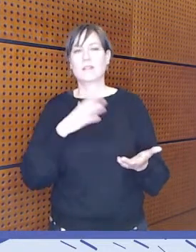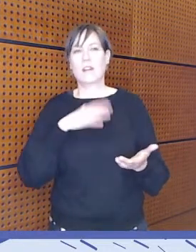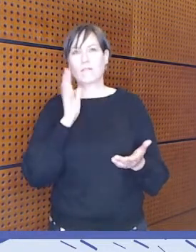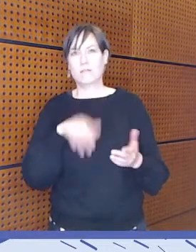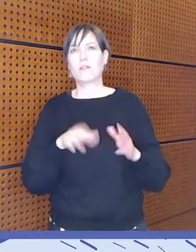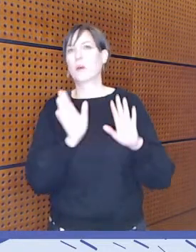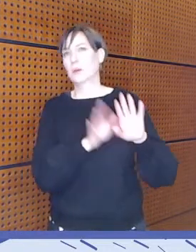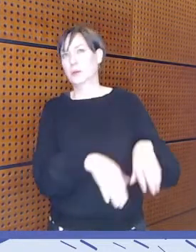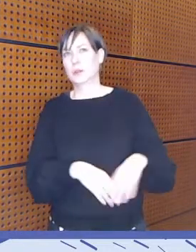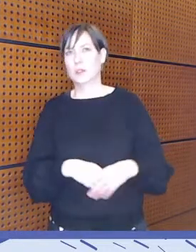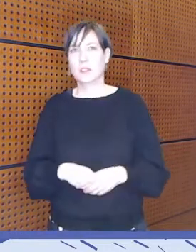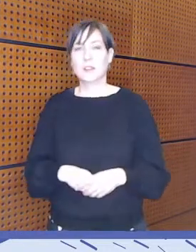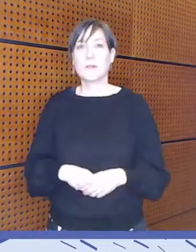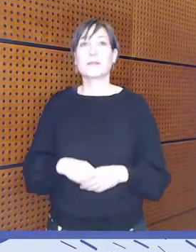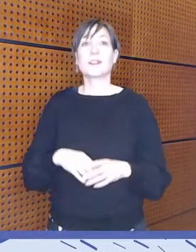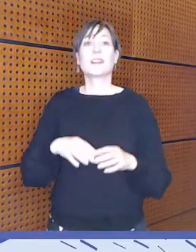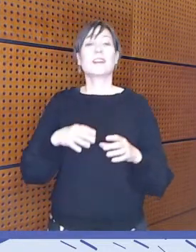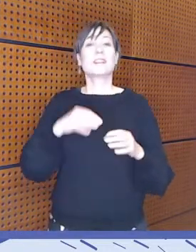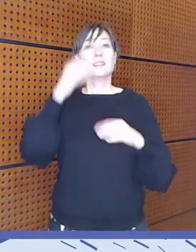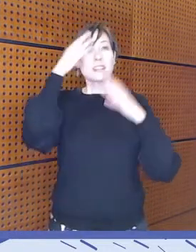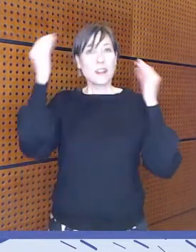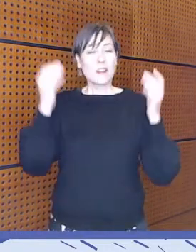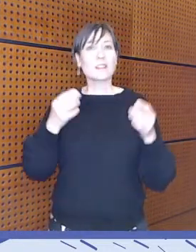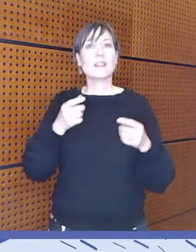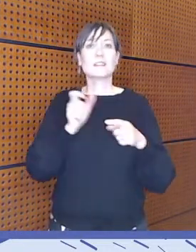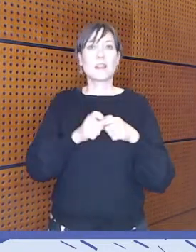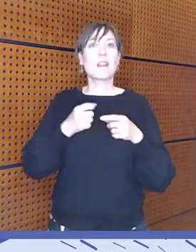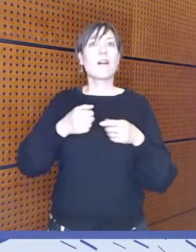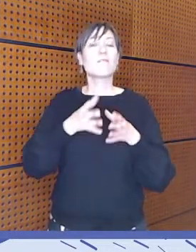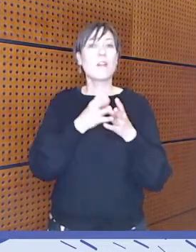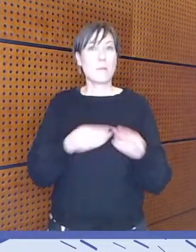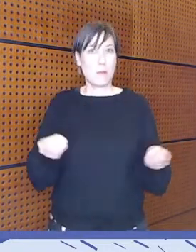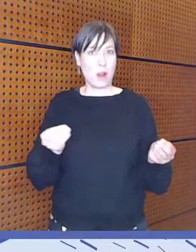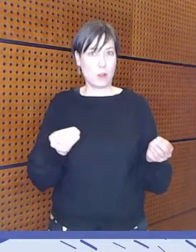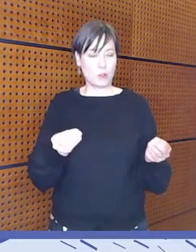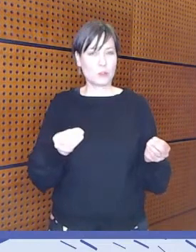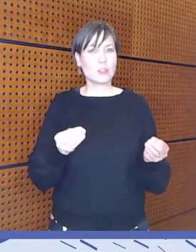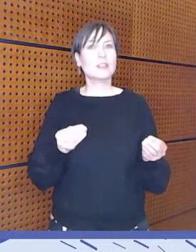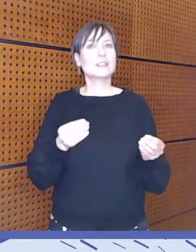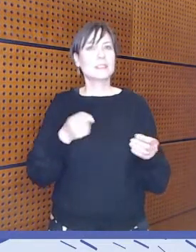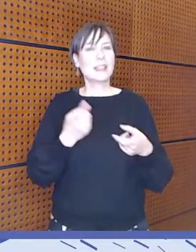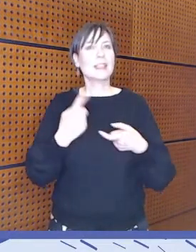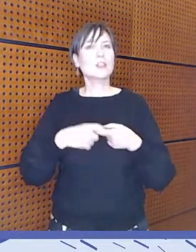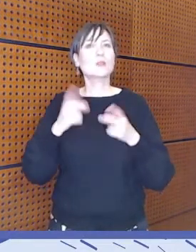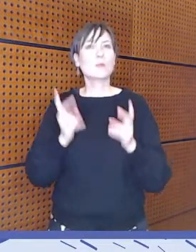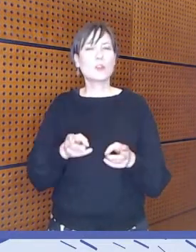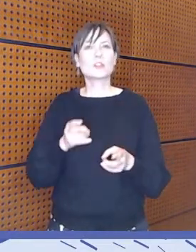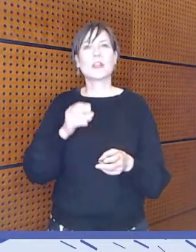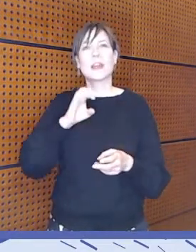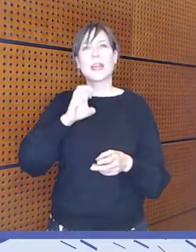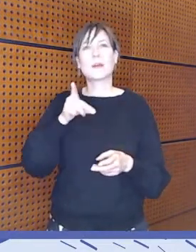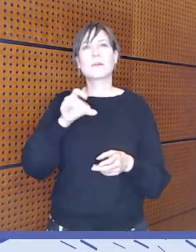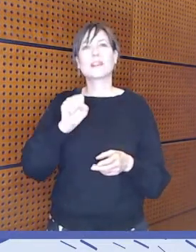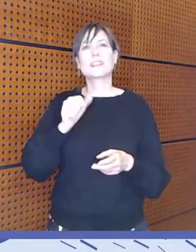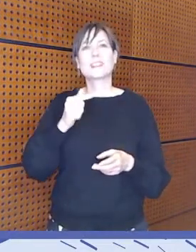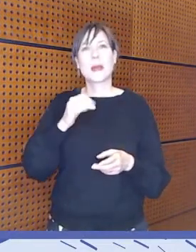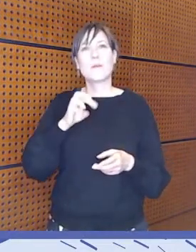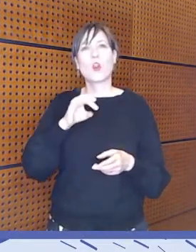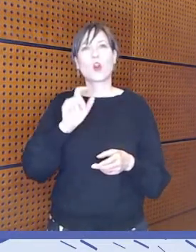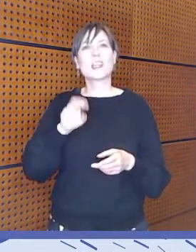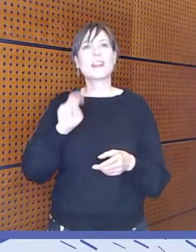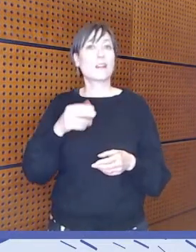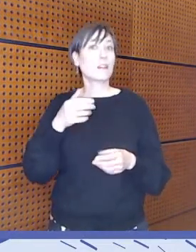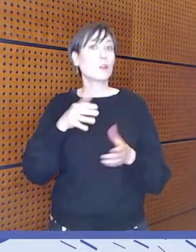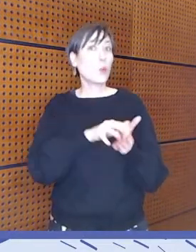Saamelaisten sananvapautta uhkaa myös epistemologinen tuho, joka tarkoittaa